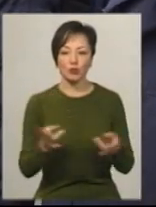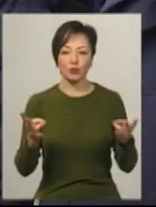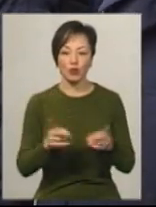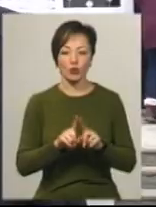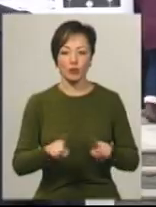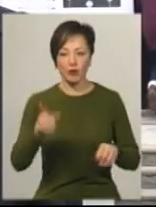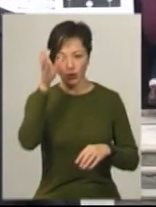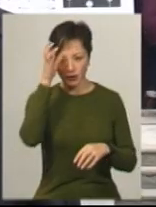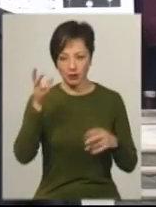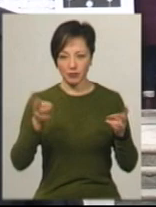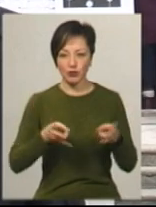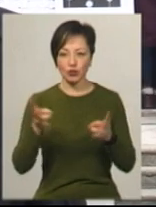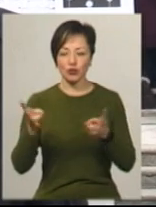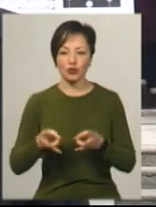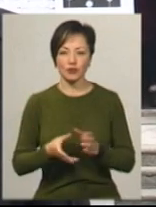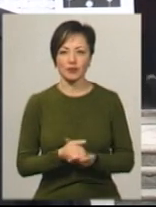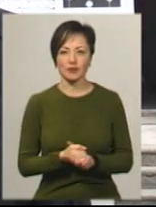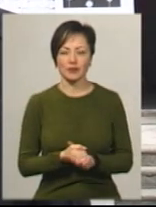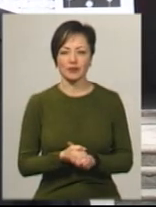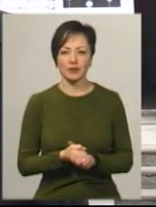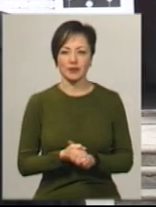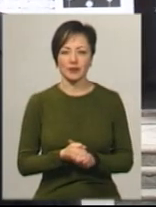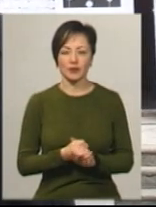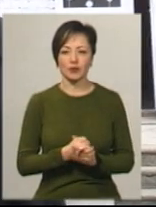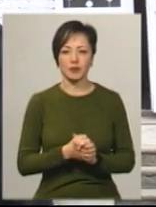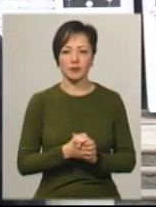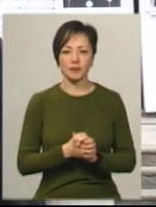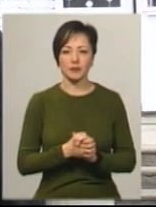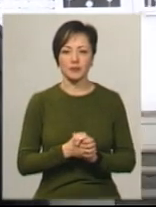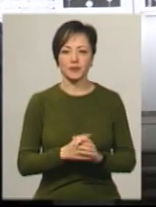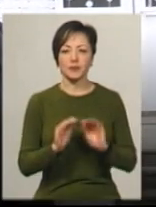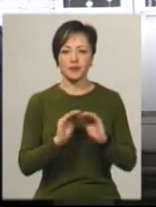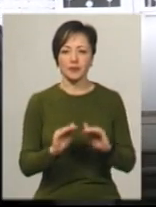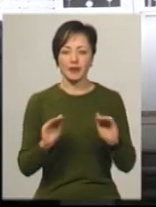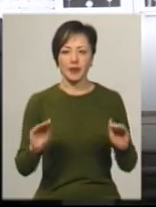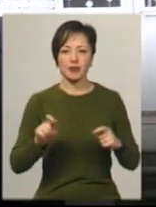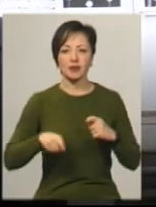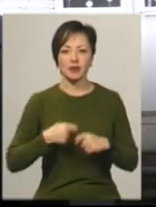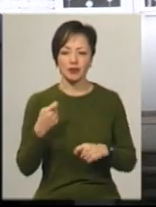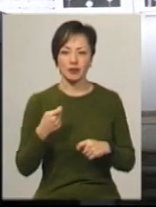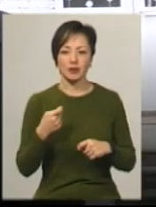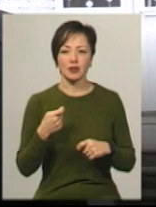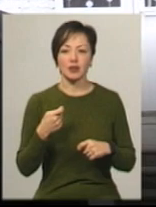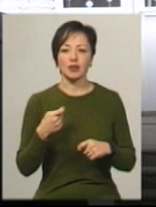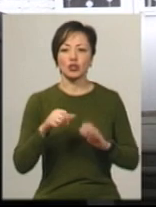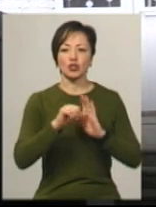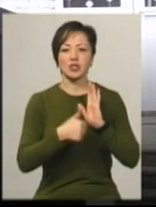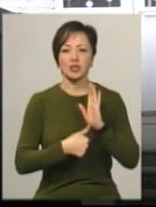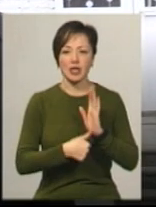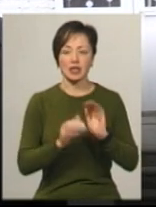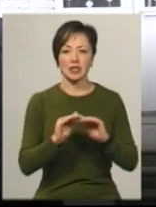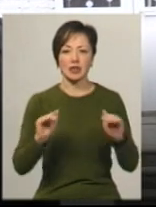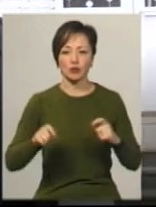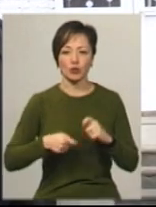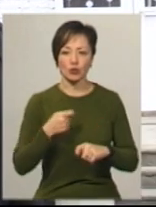особливих освітніх потреб, каже директор Сергій Коріньовський. Скільки діток з порушенням? З порушенням 16 учнів.